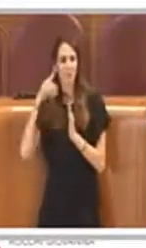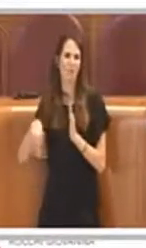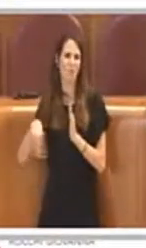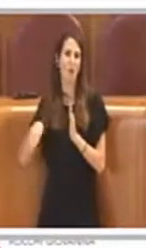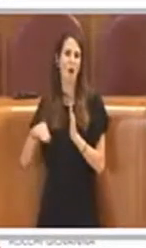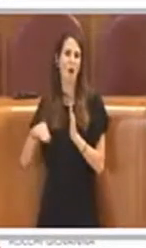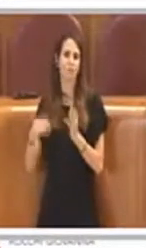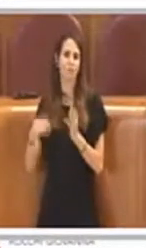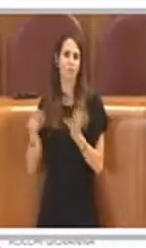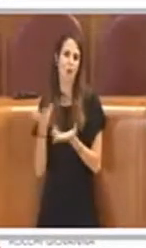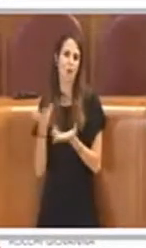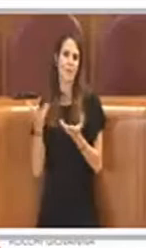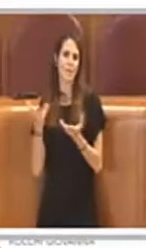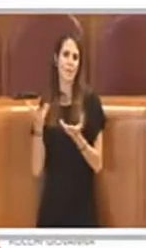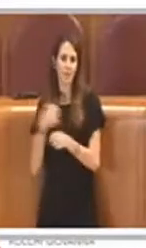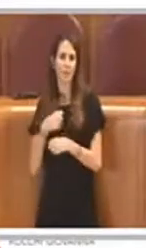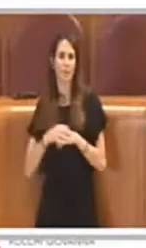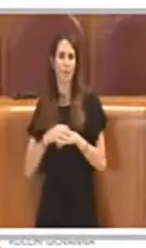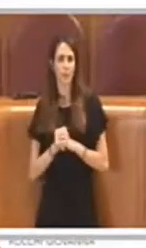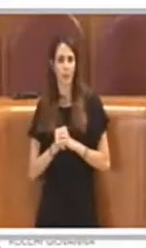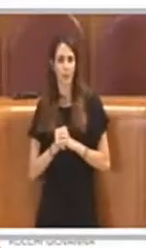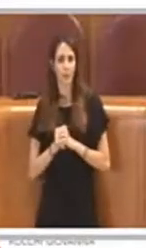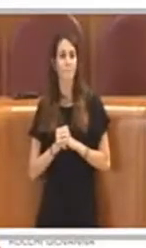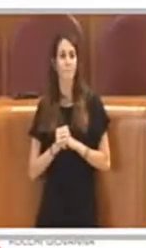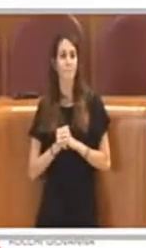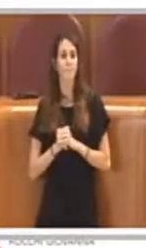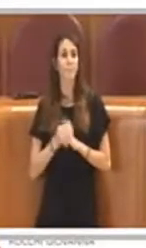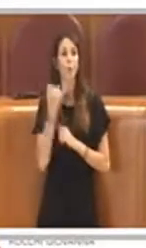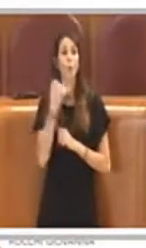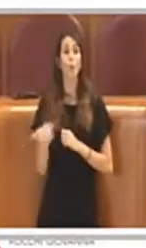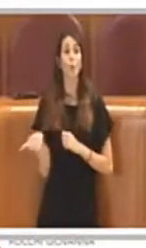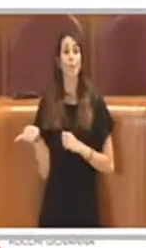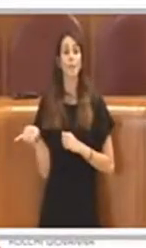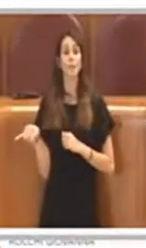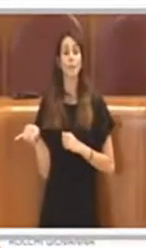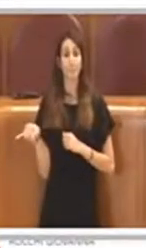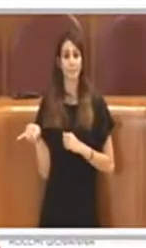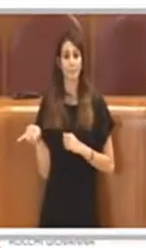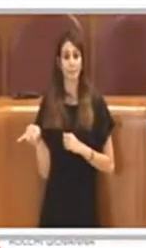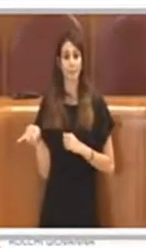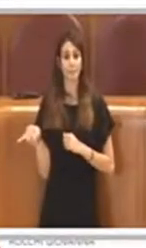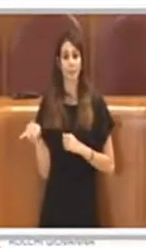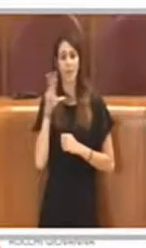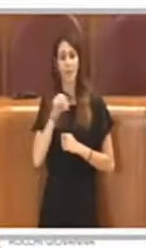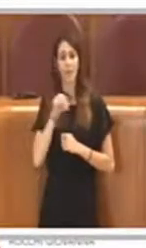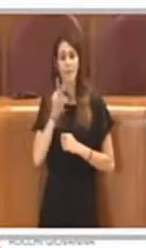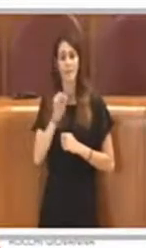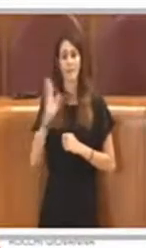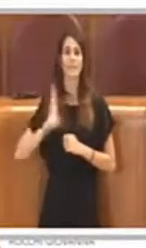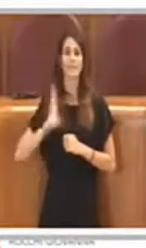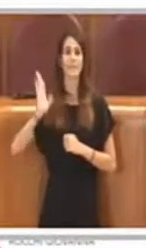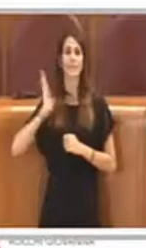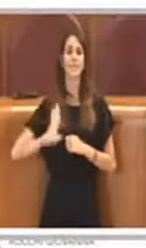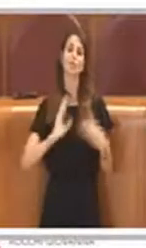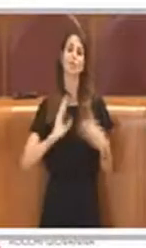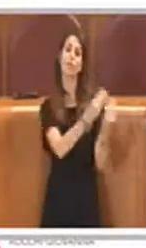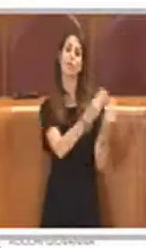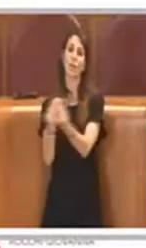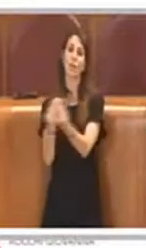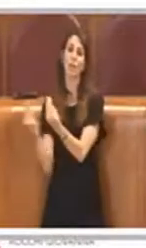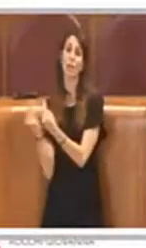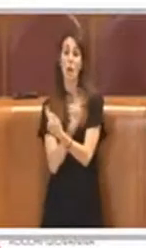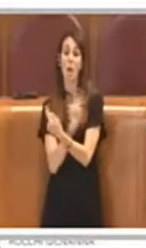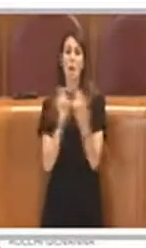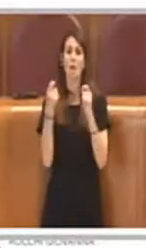presenta gli emendamenti. Un'ultima cosa, parlano i signori colleghi di manovra nella